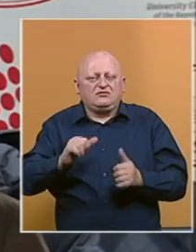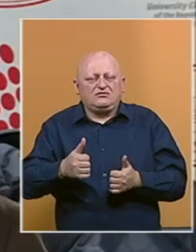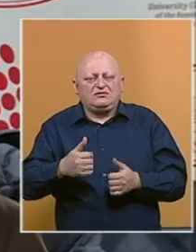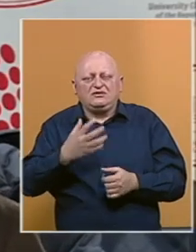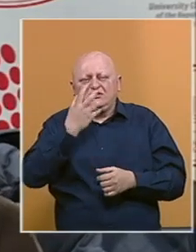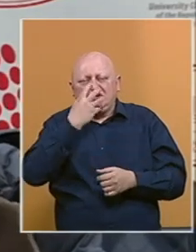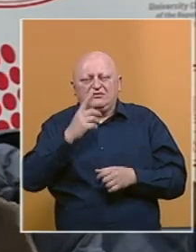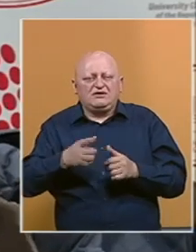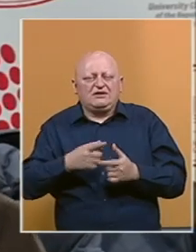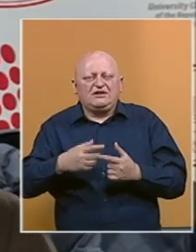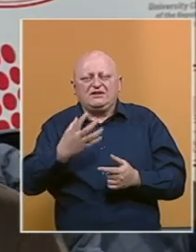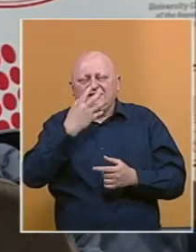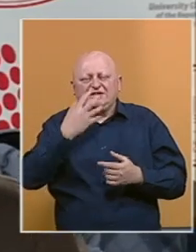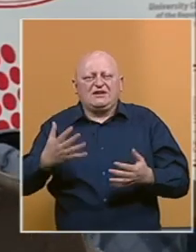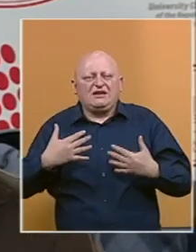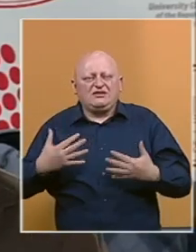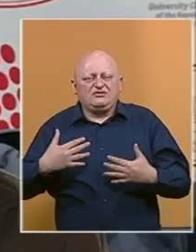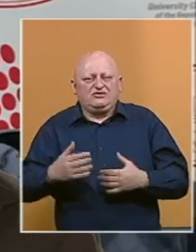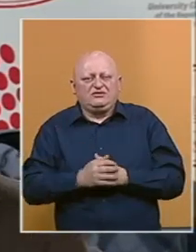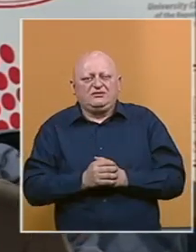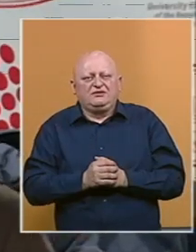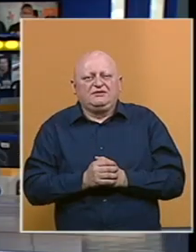respirator ili su za kisioničku masku.